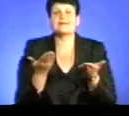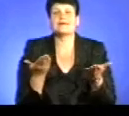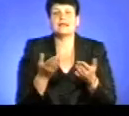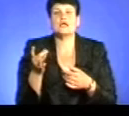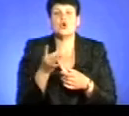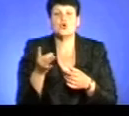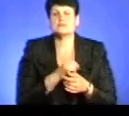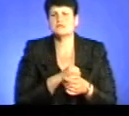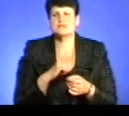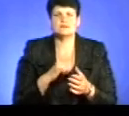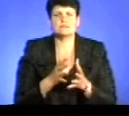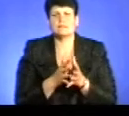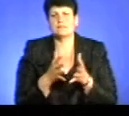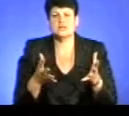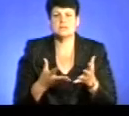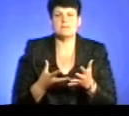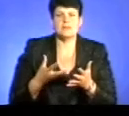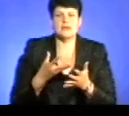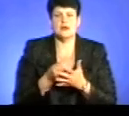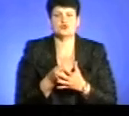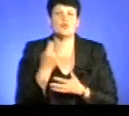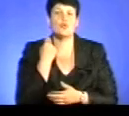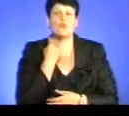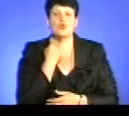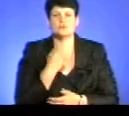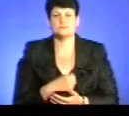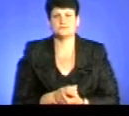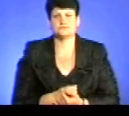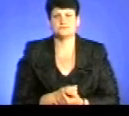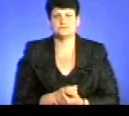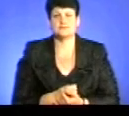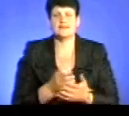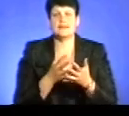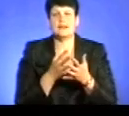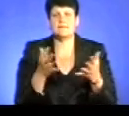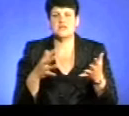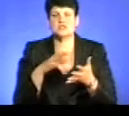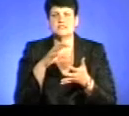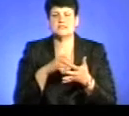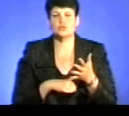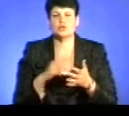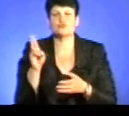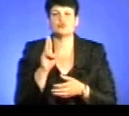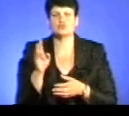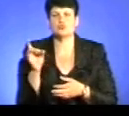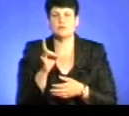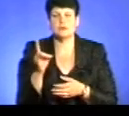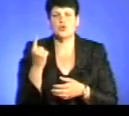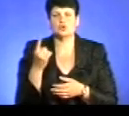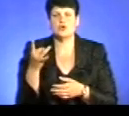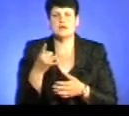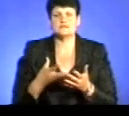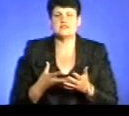найбільшого сплаченого боргу? Найбільше стягнули ми у Шумському районі, це одноразова